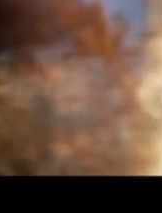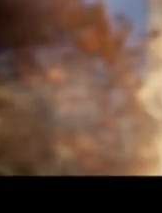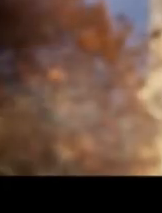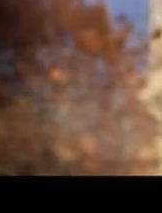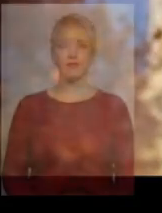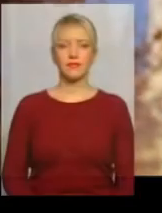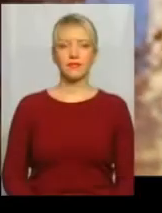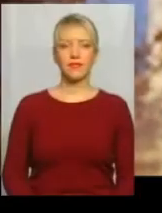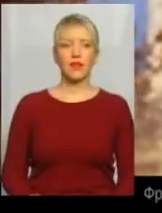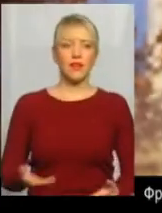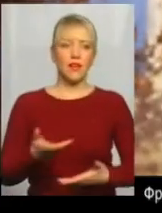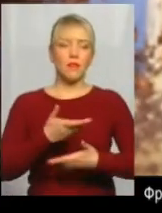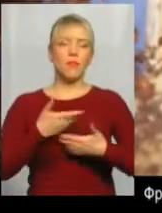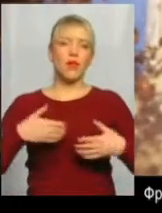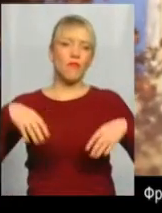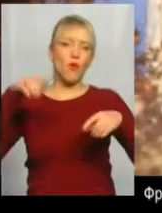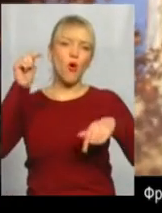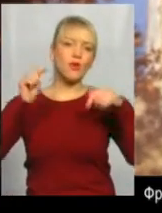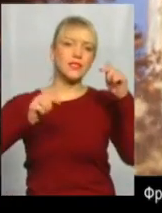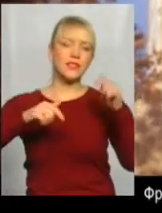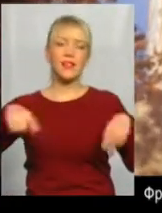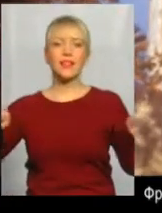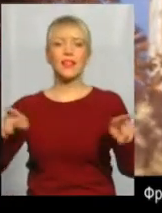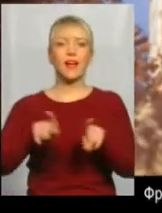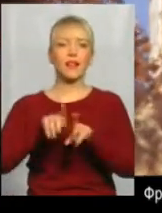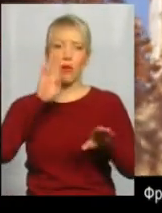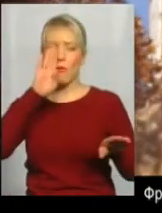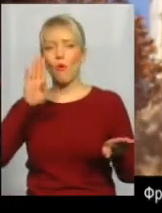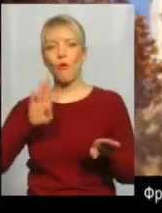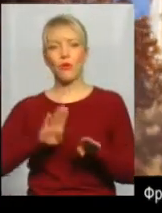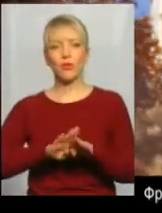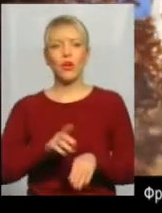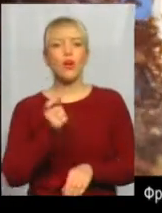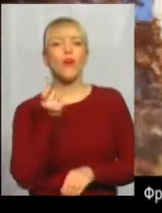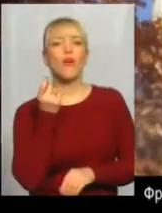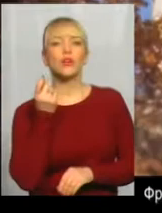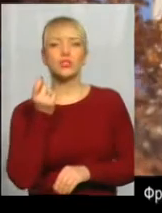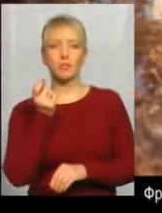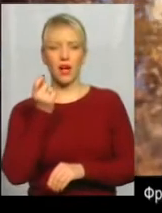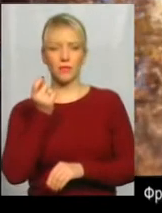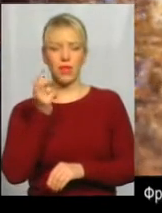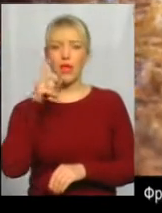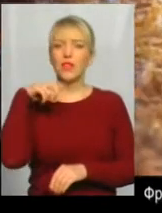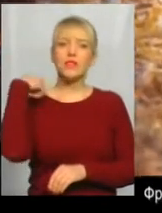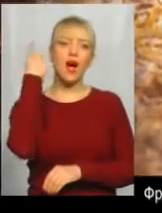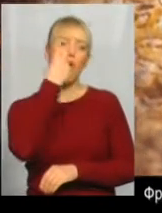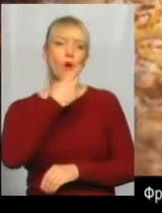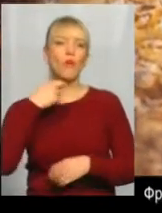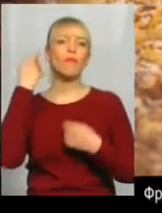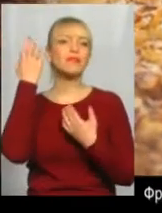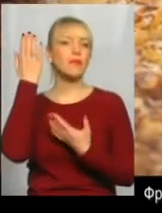Ми восени таки похожі, хоч капельку на образ